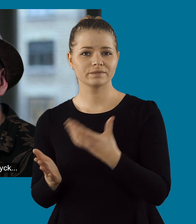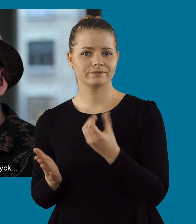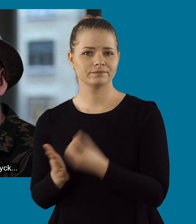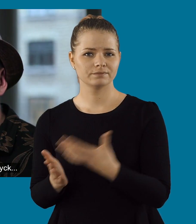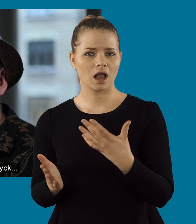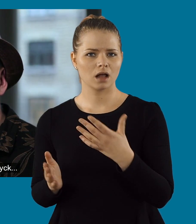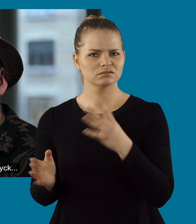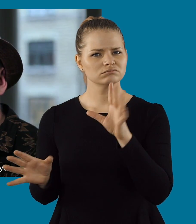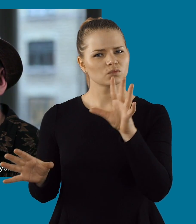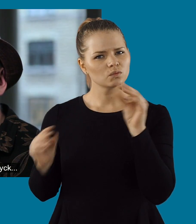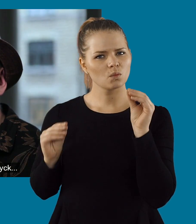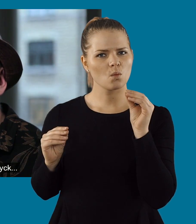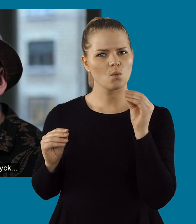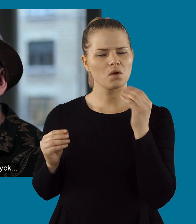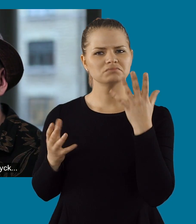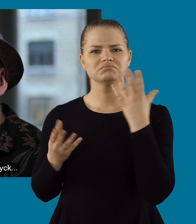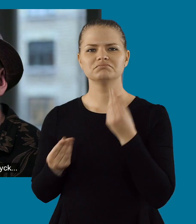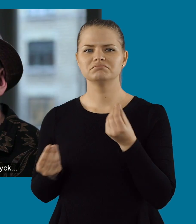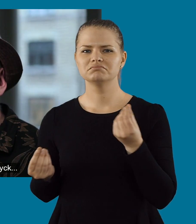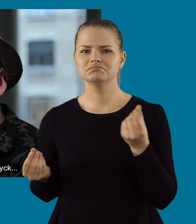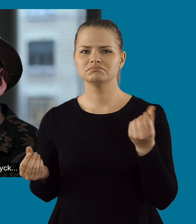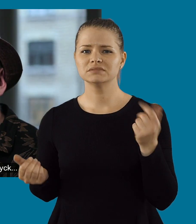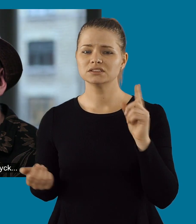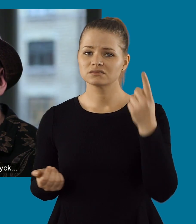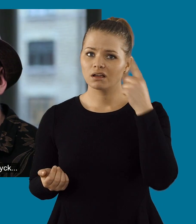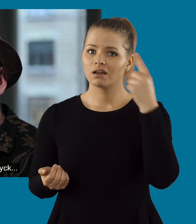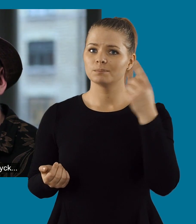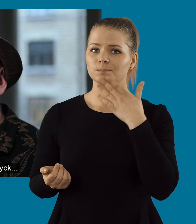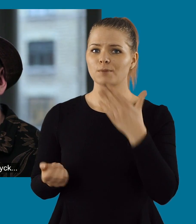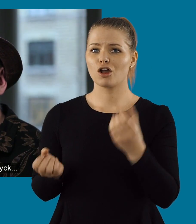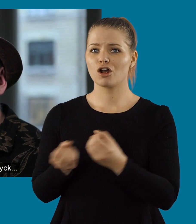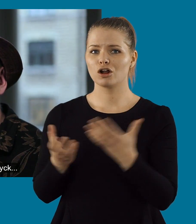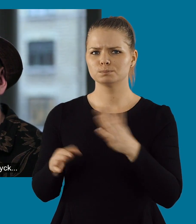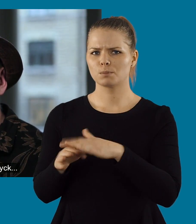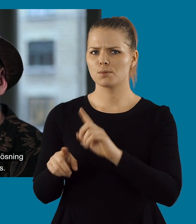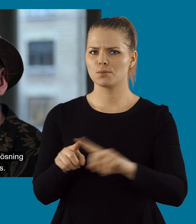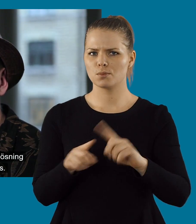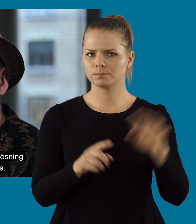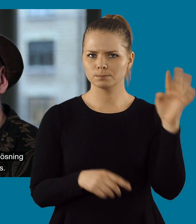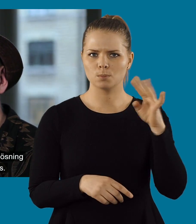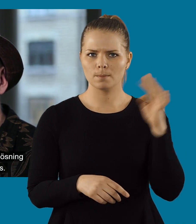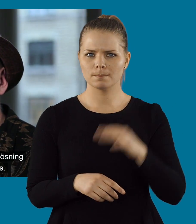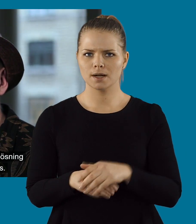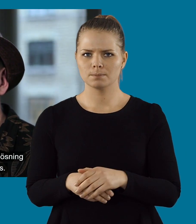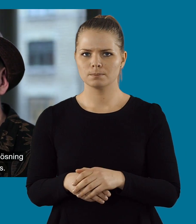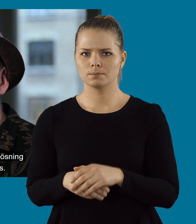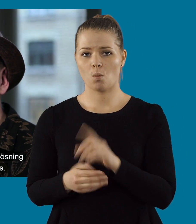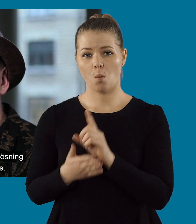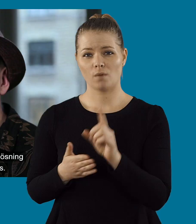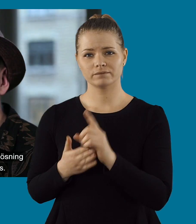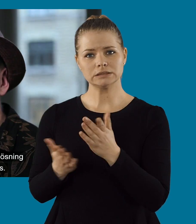Utvärderar, känner, ser, tar in intryck. Och sen så kommer vi fram till